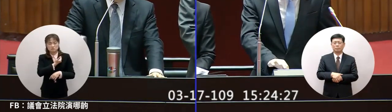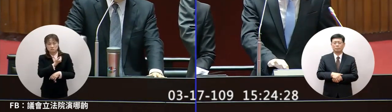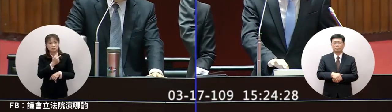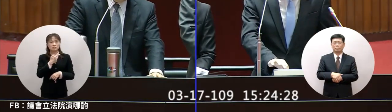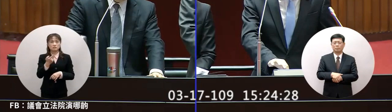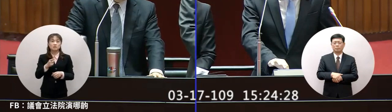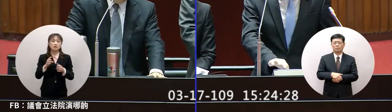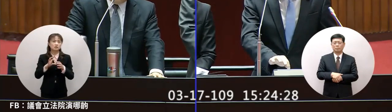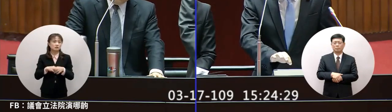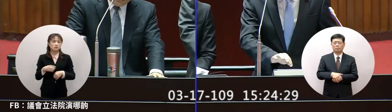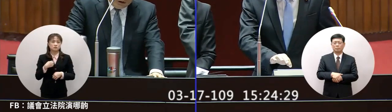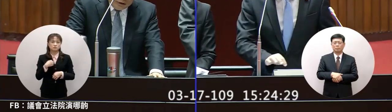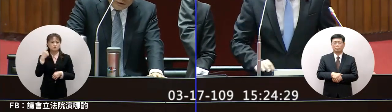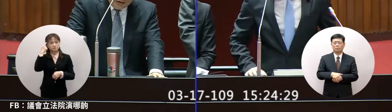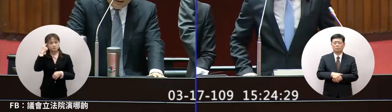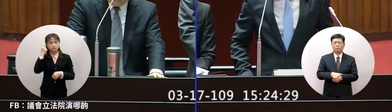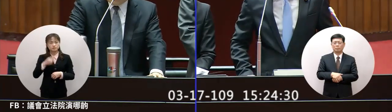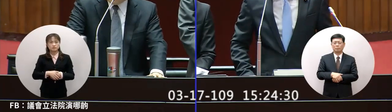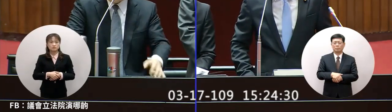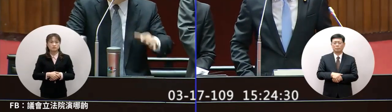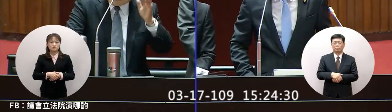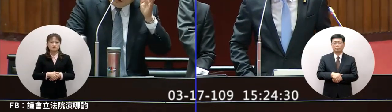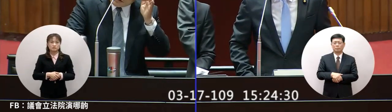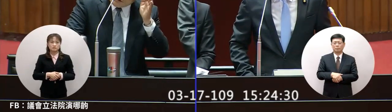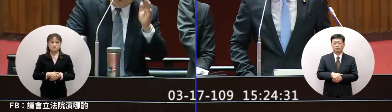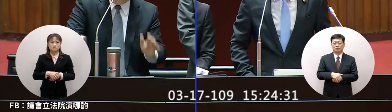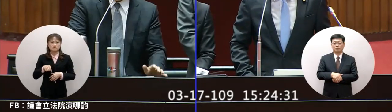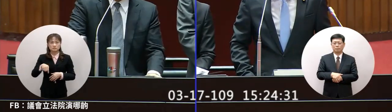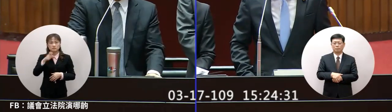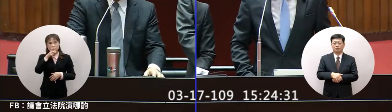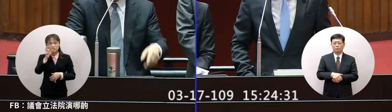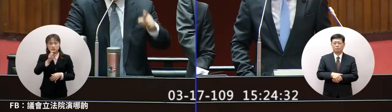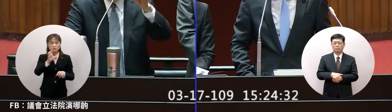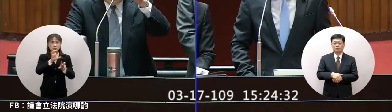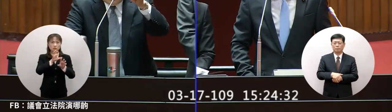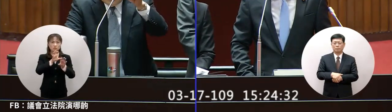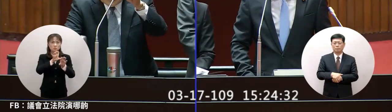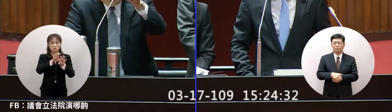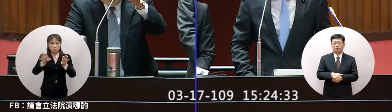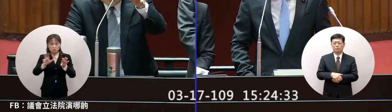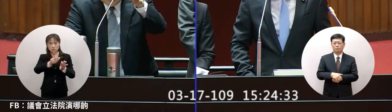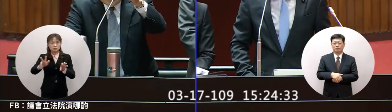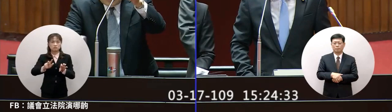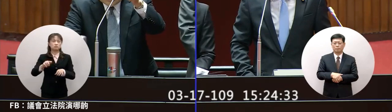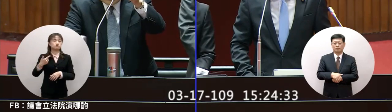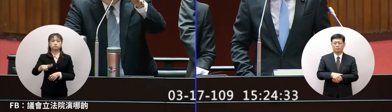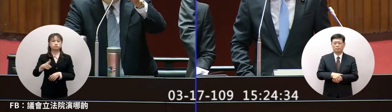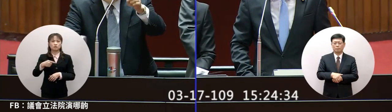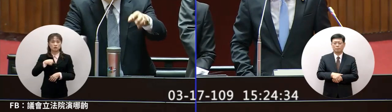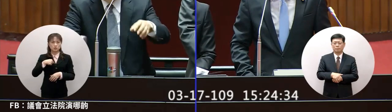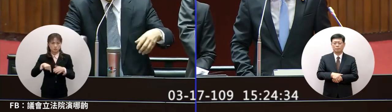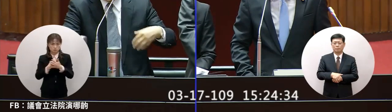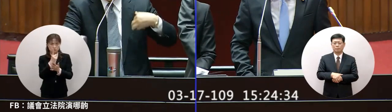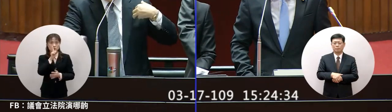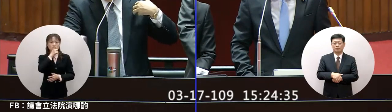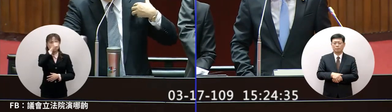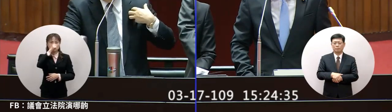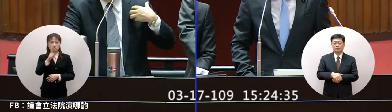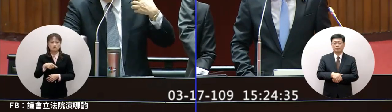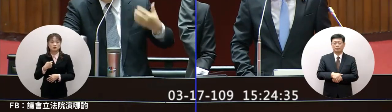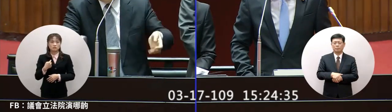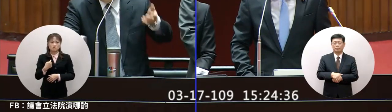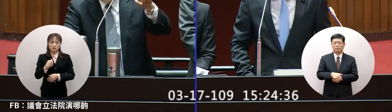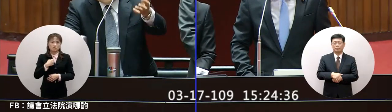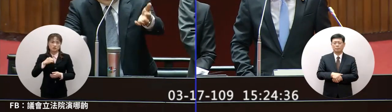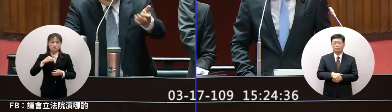我不覺得說這是叫做什麼模式我只有一個一個就是為什麼不能